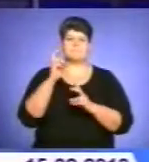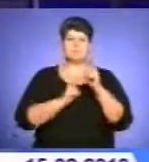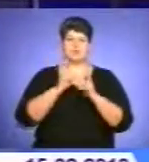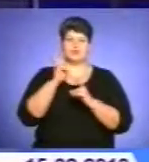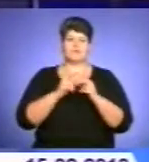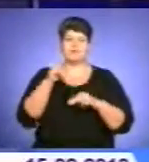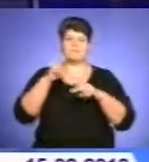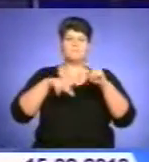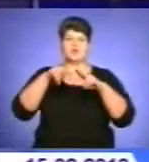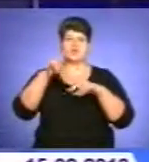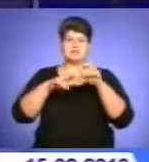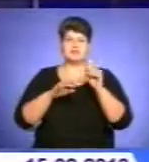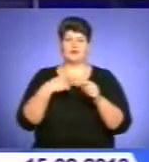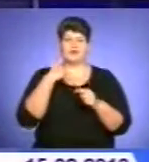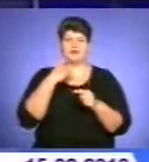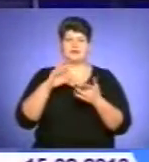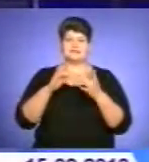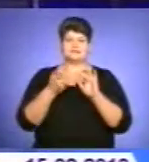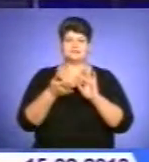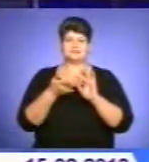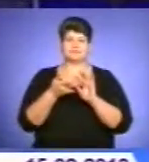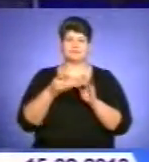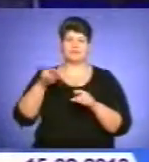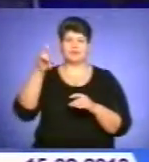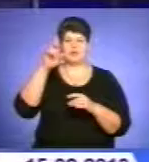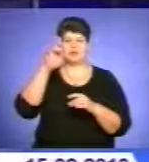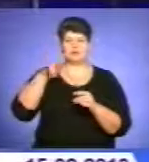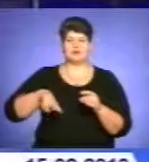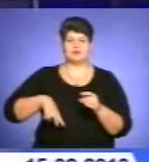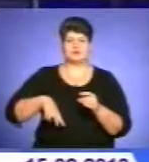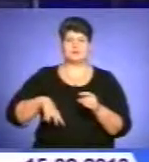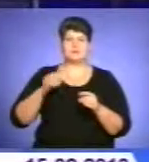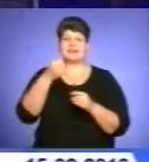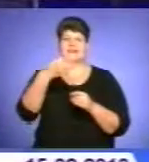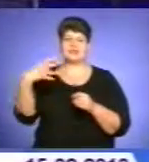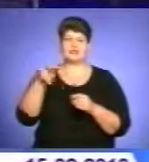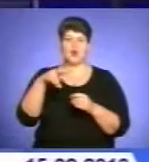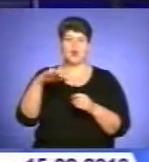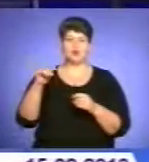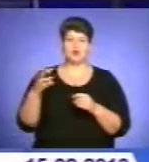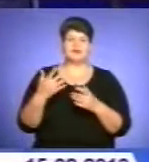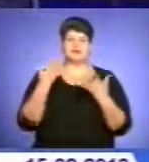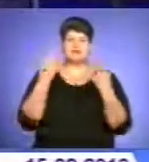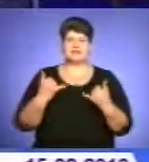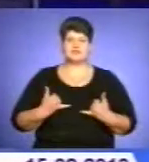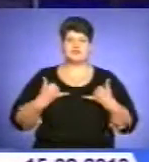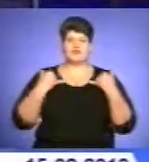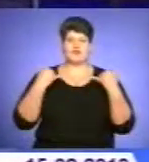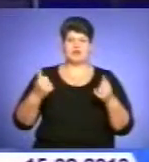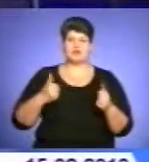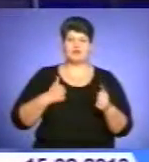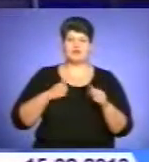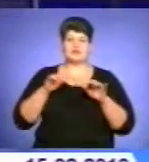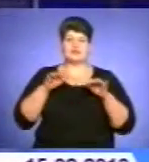будівництво, повідомляє стайд обласної державної адміністрації. 15 лютого – день вшанування учасників бойових дій на